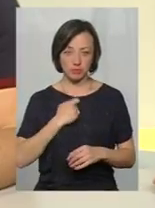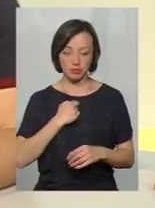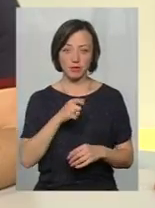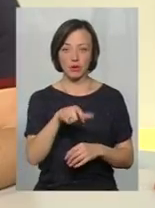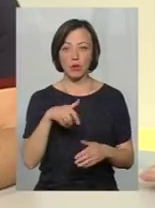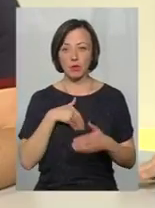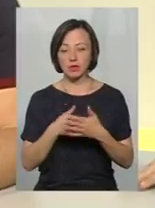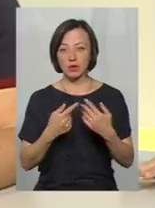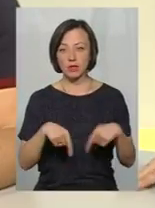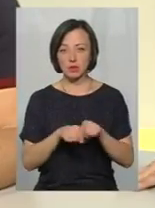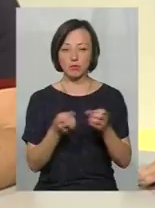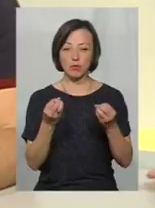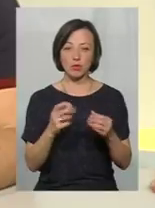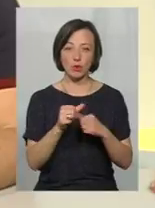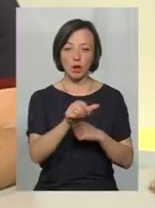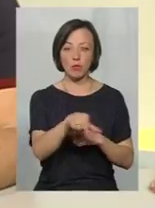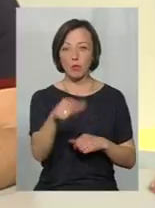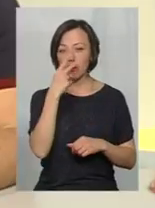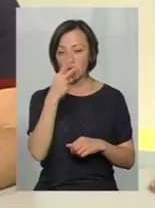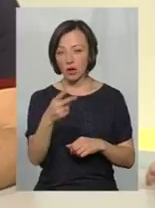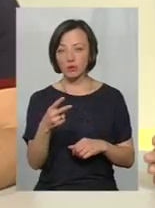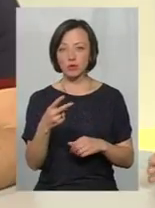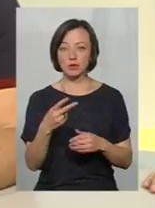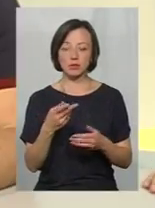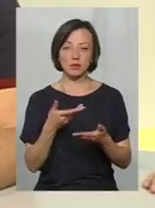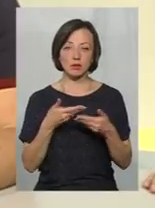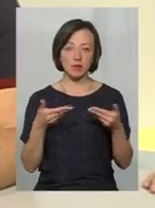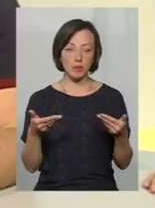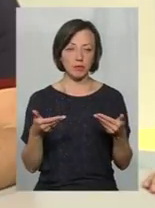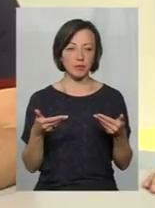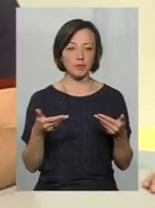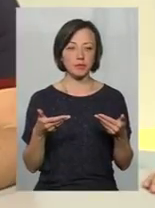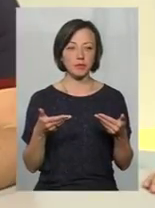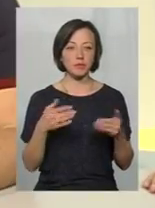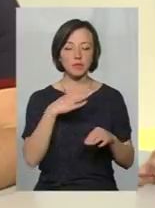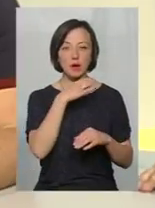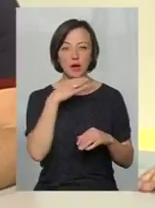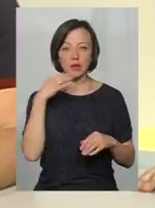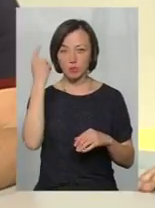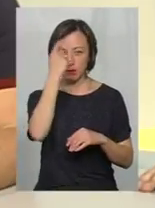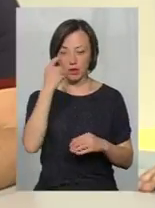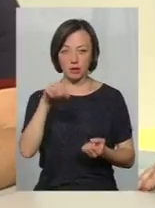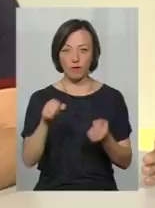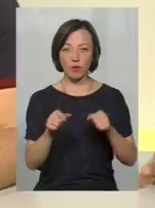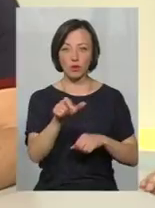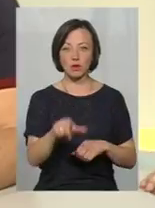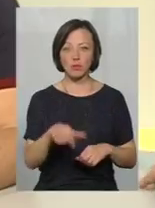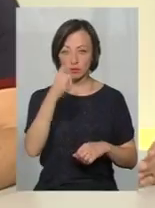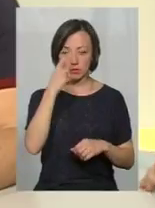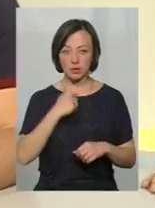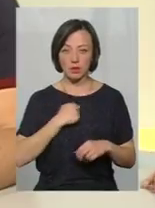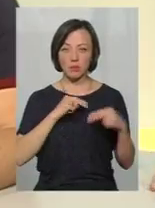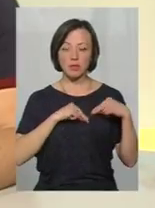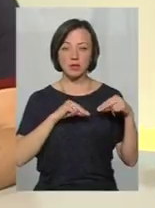громадські організації, і просто окремі громадяни, які бачать, нам досить велику кількість нетверезих водіїв повідомляють